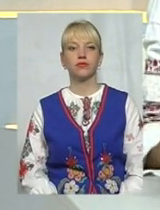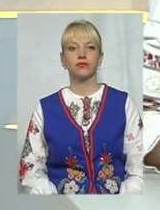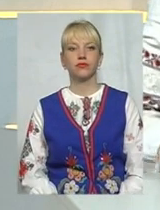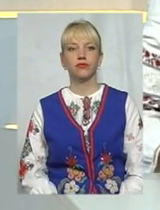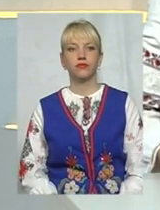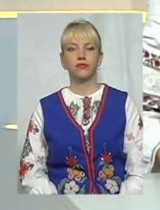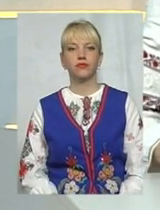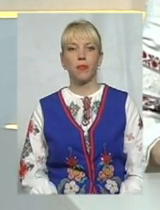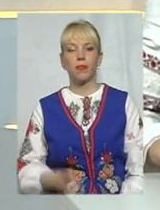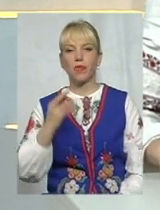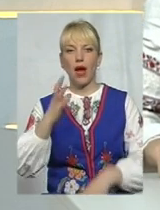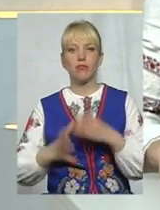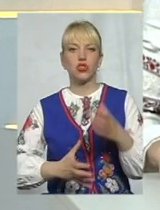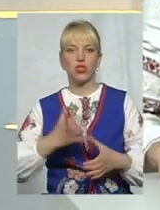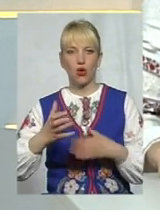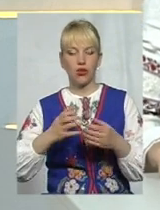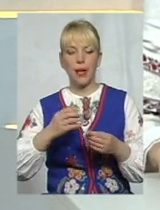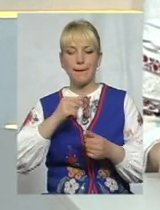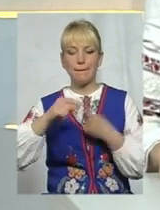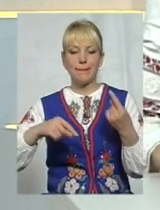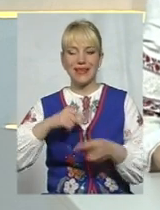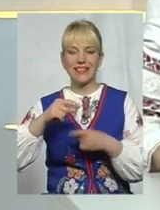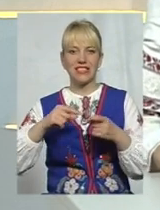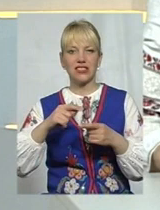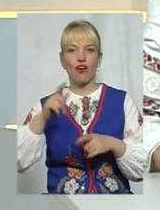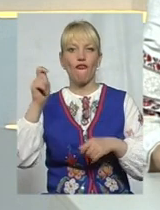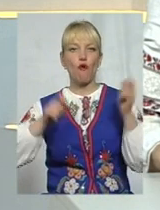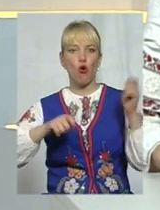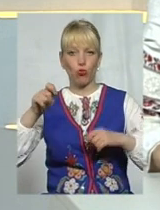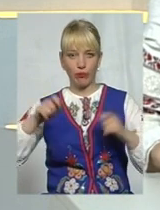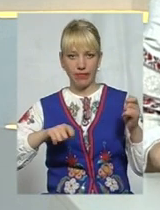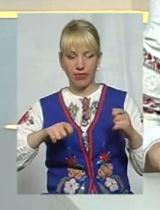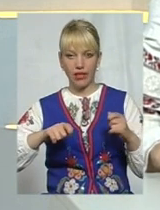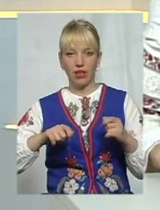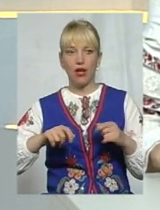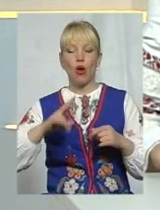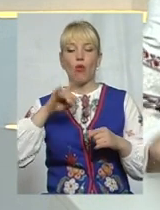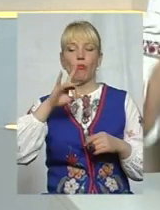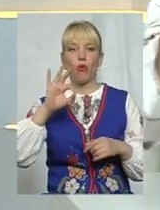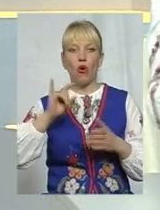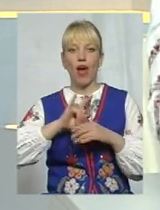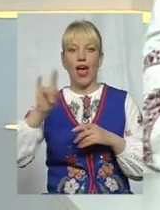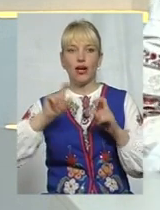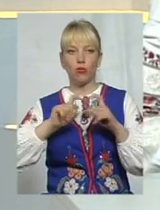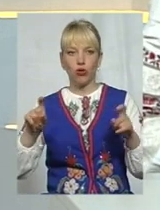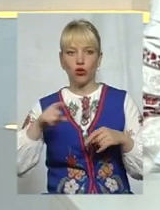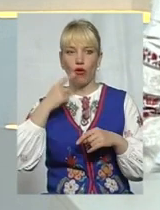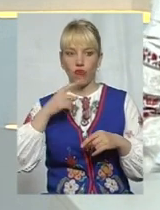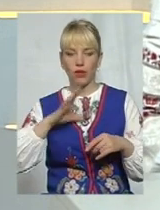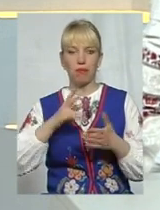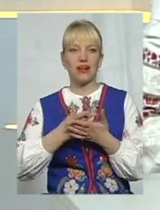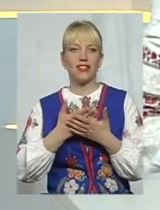На міжнародному бізнес-форумі Хмельницького про аеропорт говорилося, презентувалося